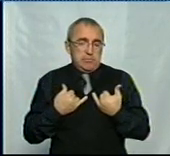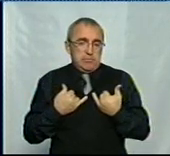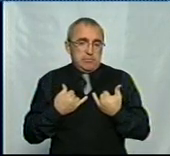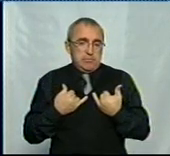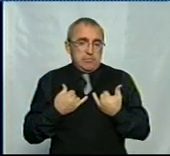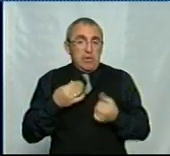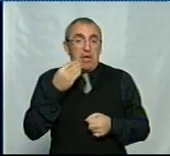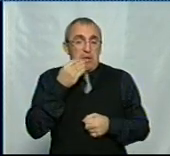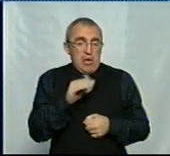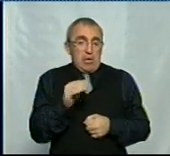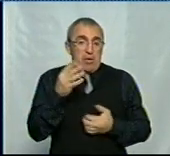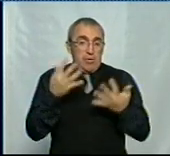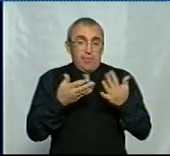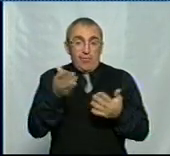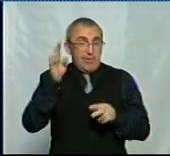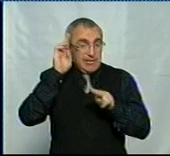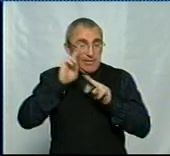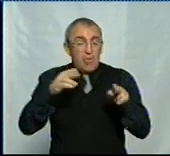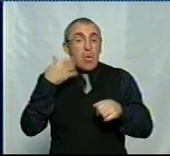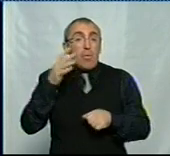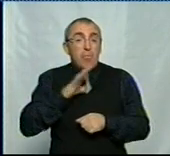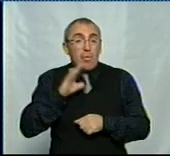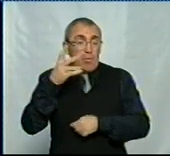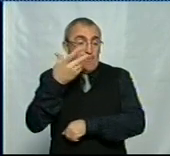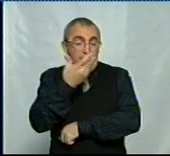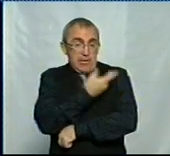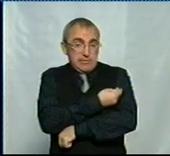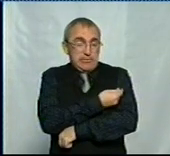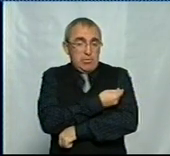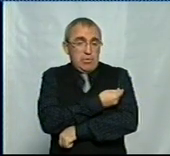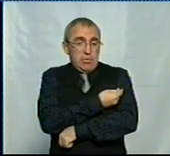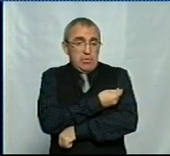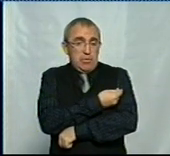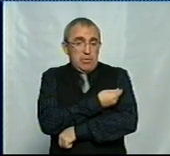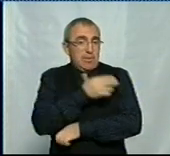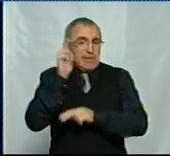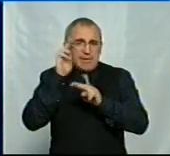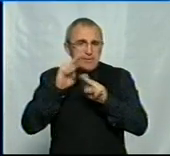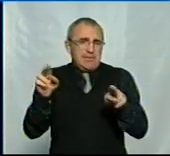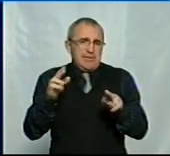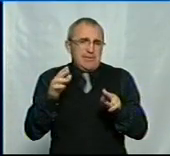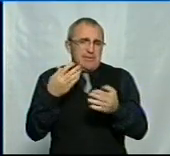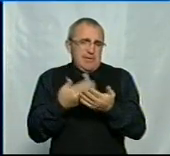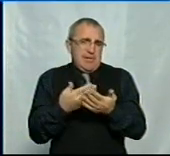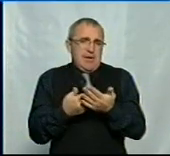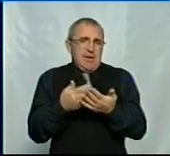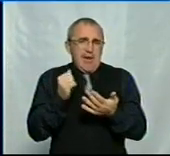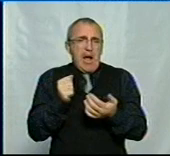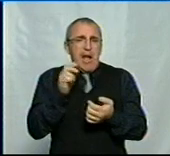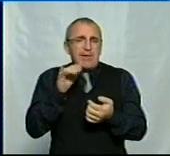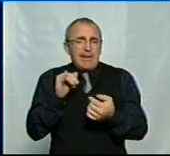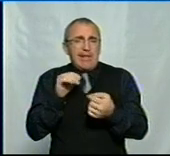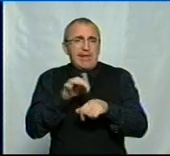якщо ви не знаєте, коли ви були вакциновані, і не знаєте, навіть якщо є антитіла,